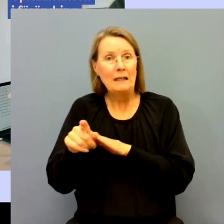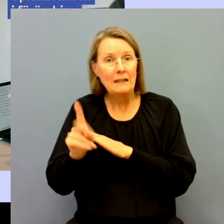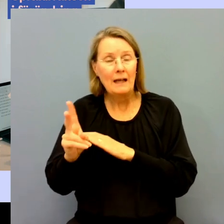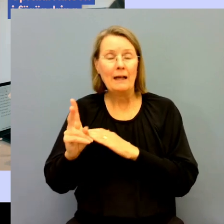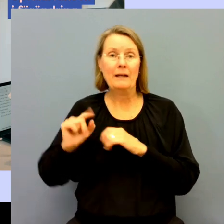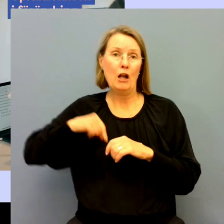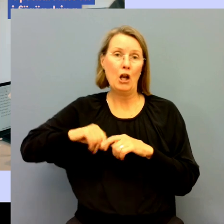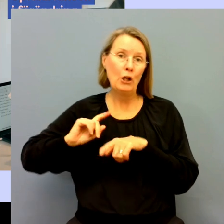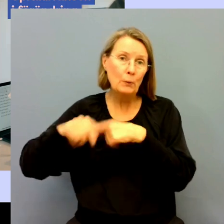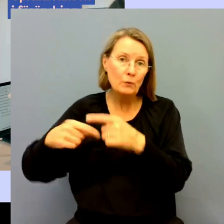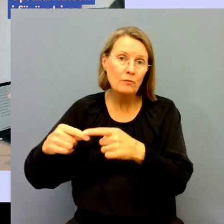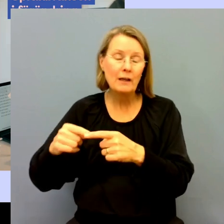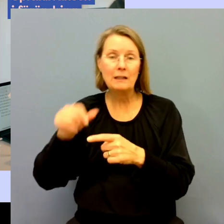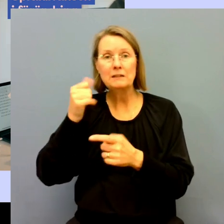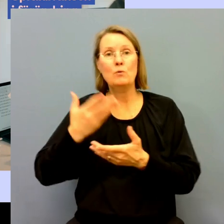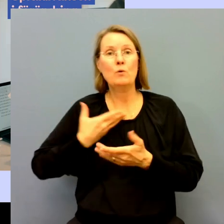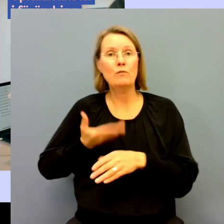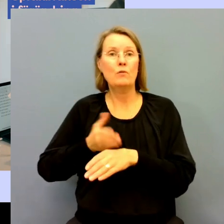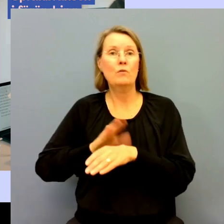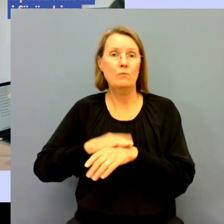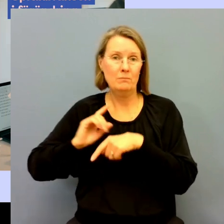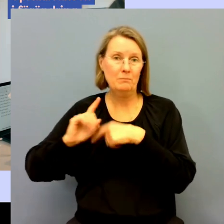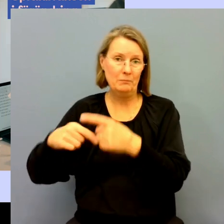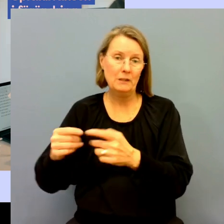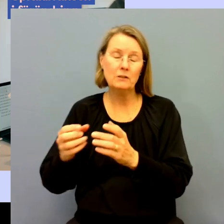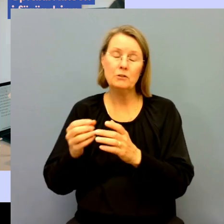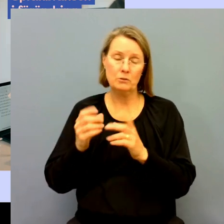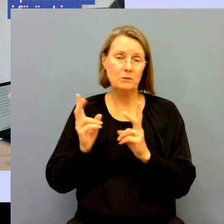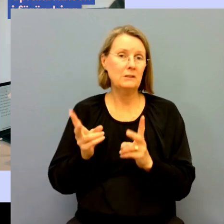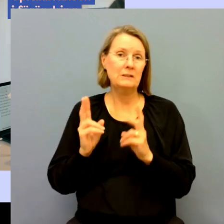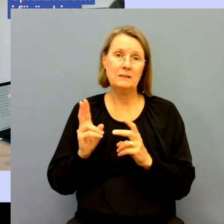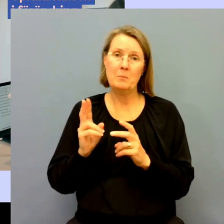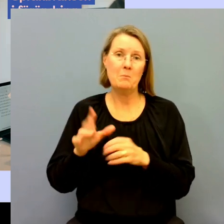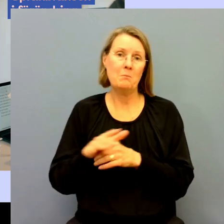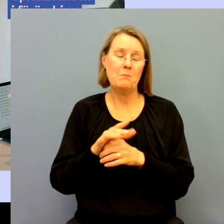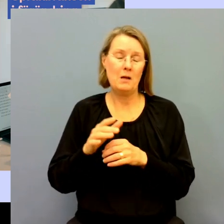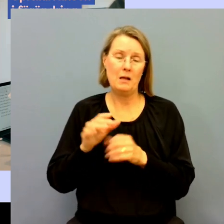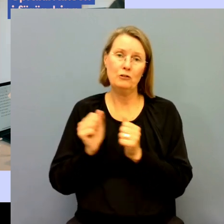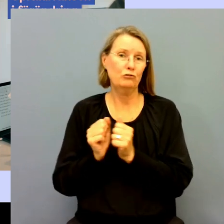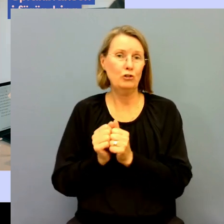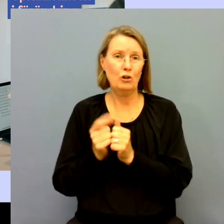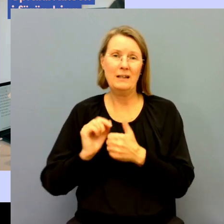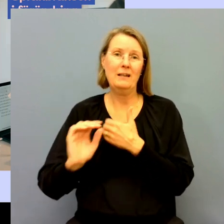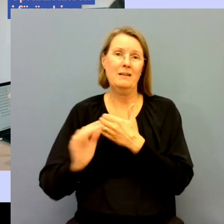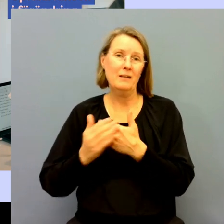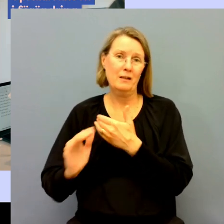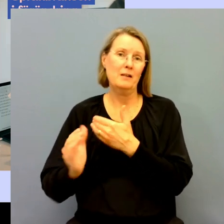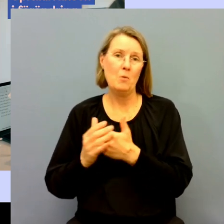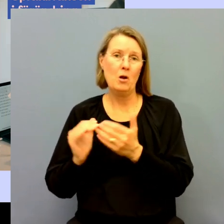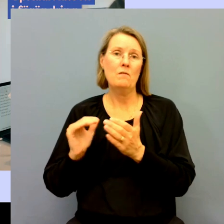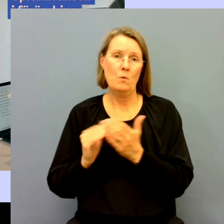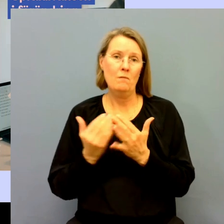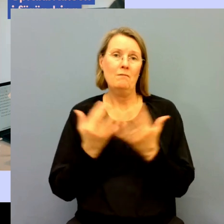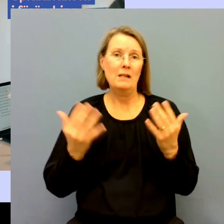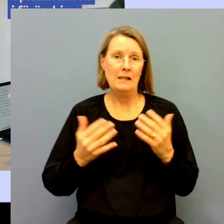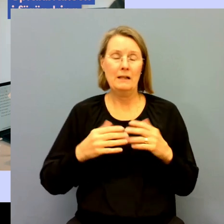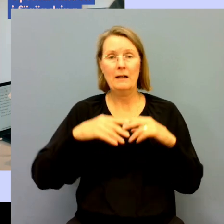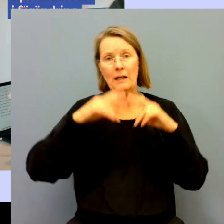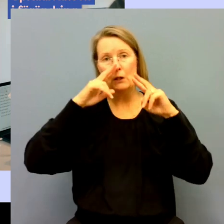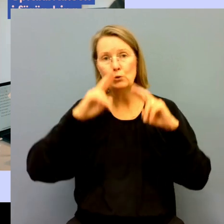löneutveckling och fortbildning och så vidare. Så att det är vissa teman som kommer igen i undersökningarna.